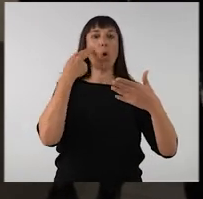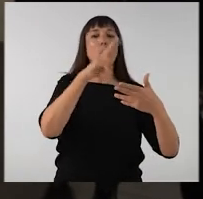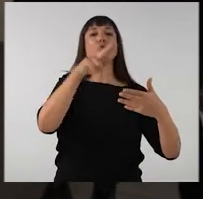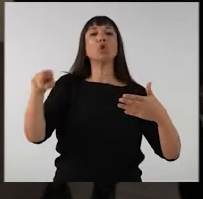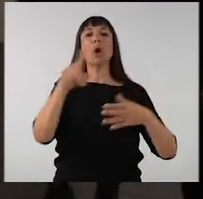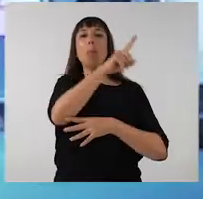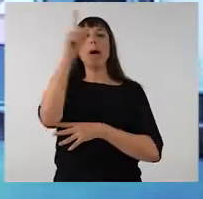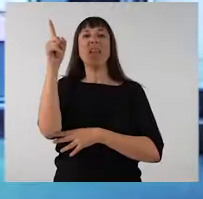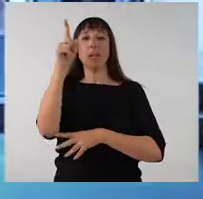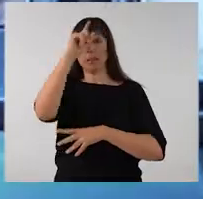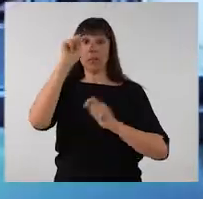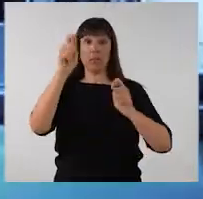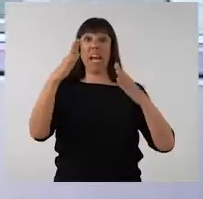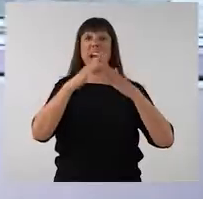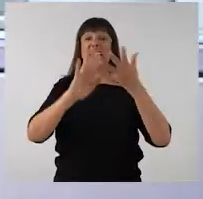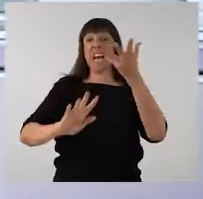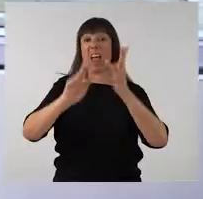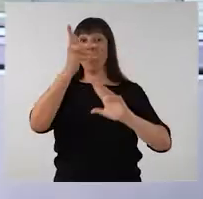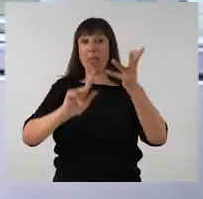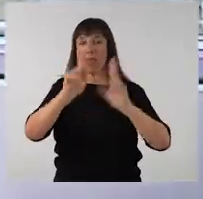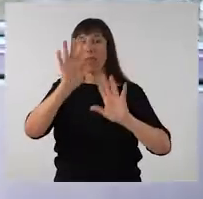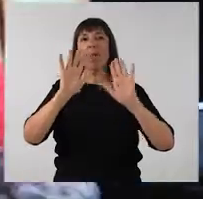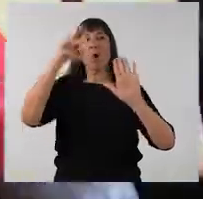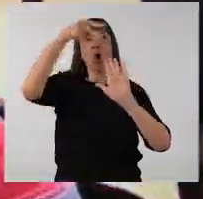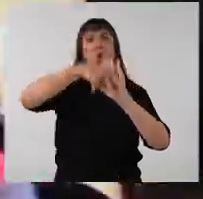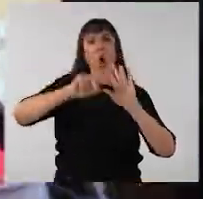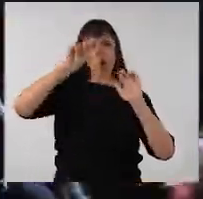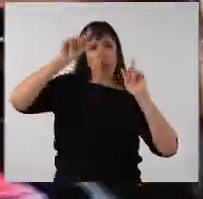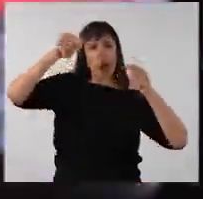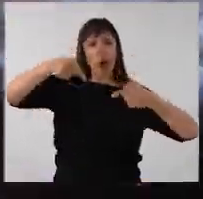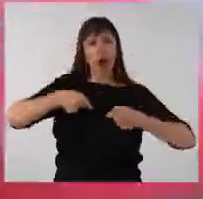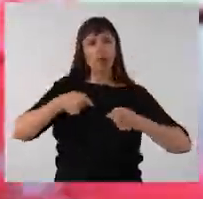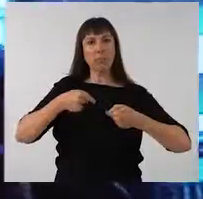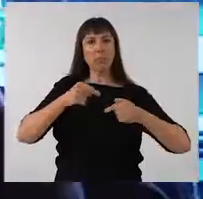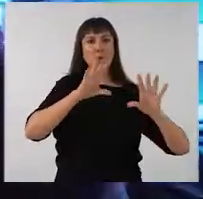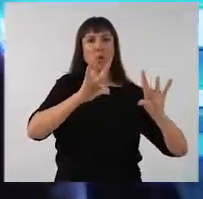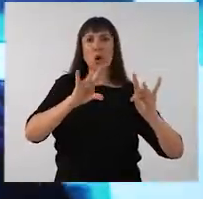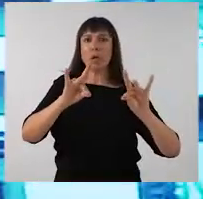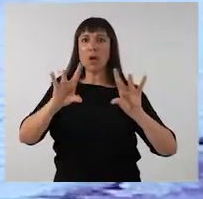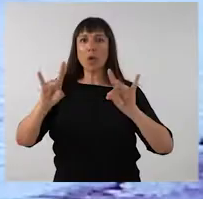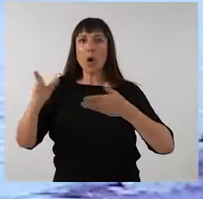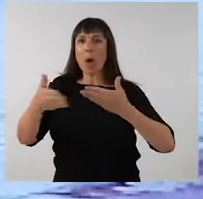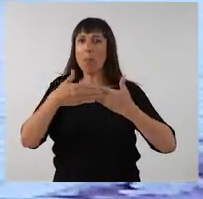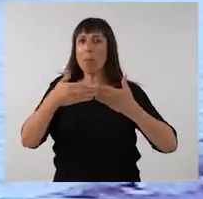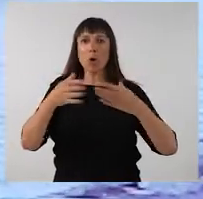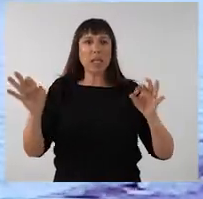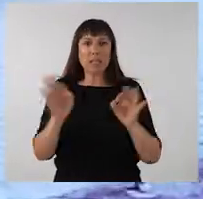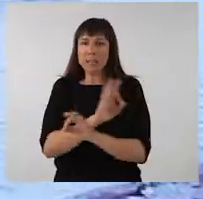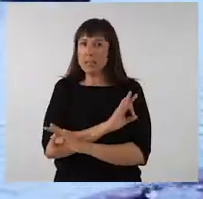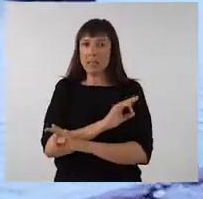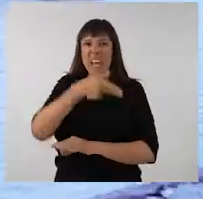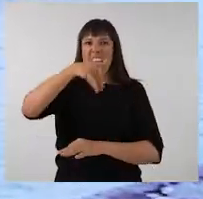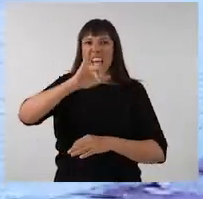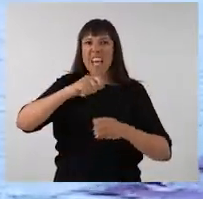un museu de Madrid, a la Casa Encendida, autoimposant-se la norma de no tocar